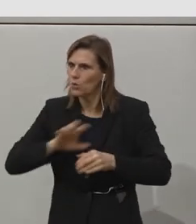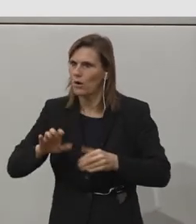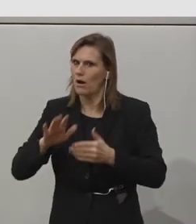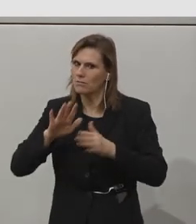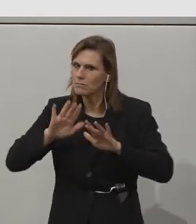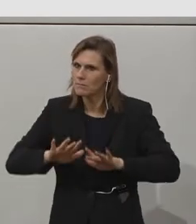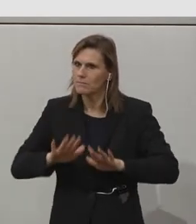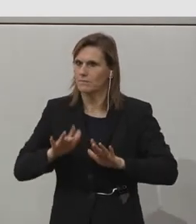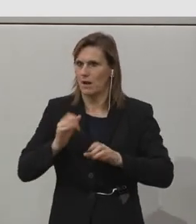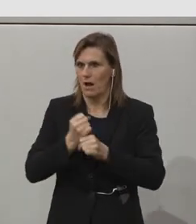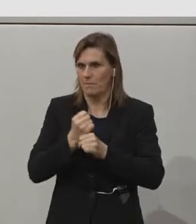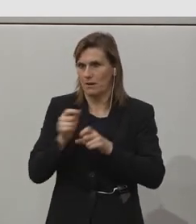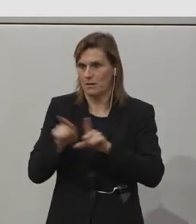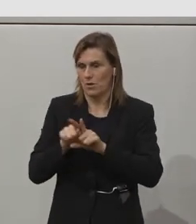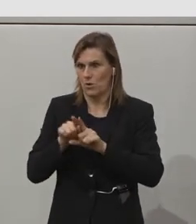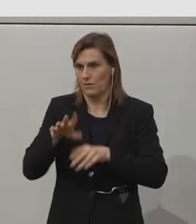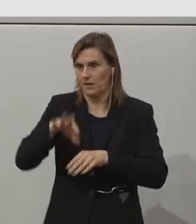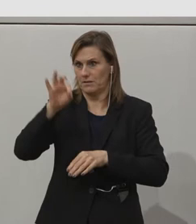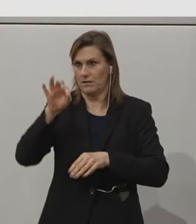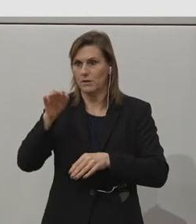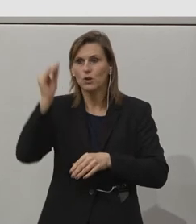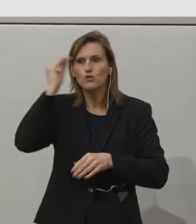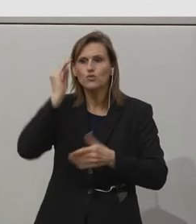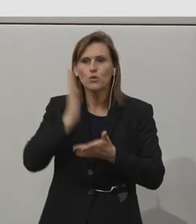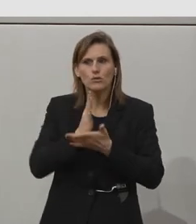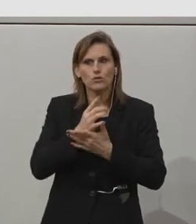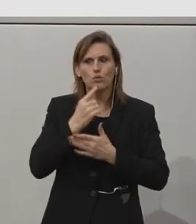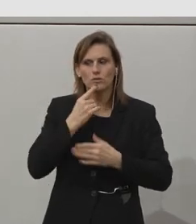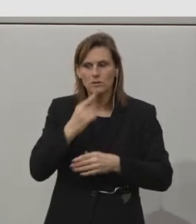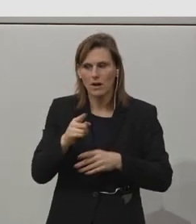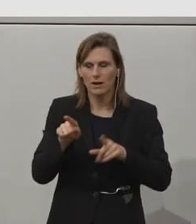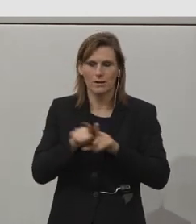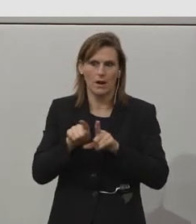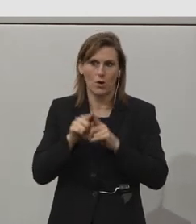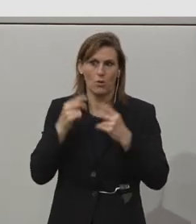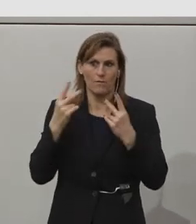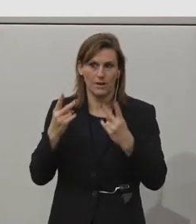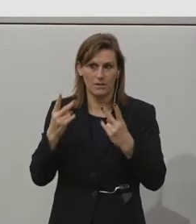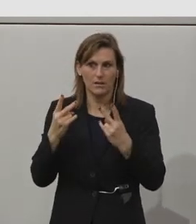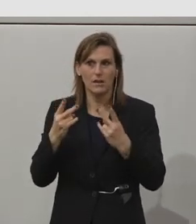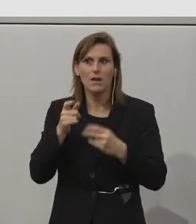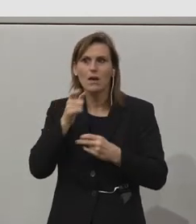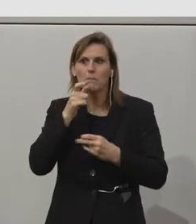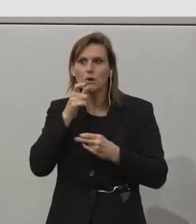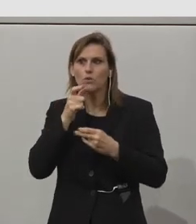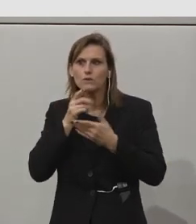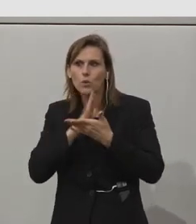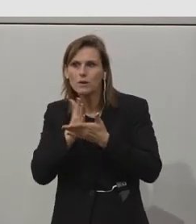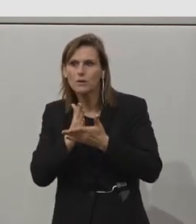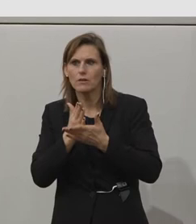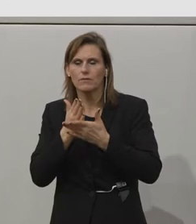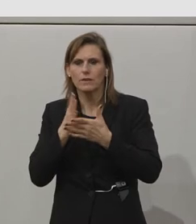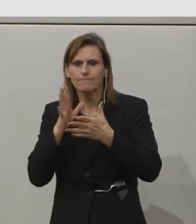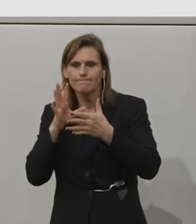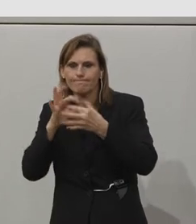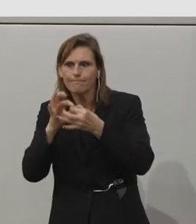arbeiten. Die Schulen sind auch schon erwähnt worden. Ich glaube, es ist ganz wichtig, dass die Berufsorientierung praxisorientiert